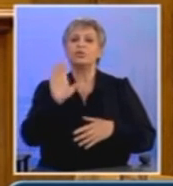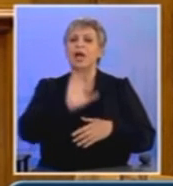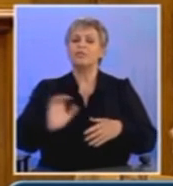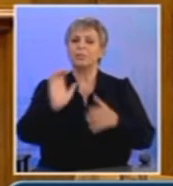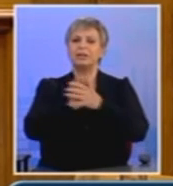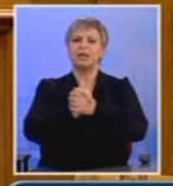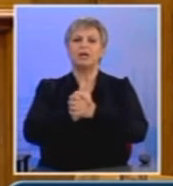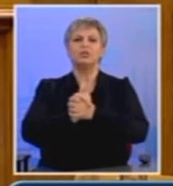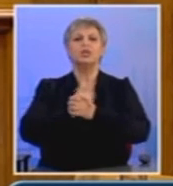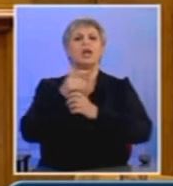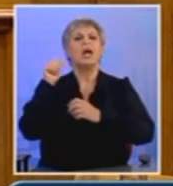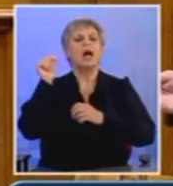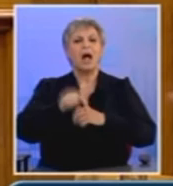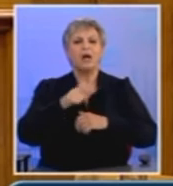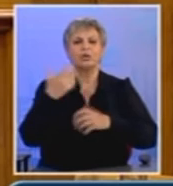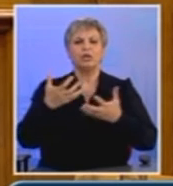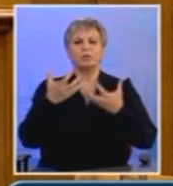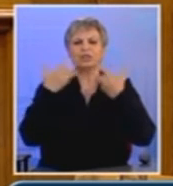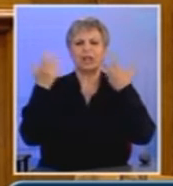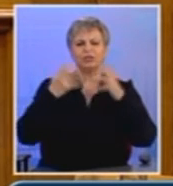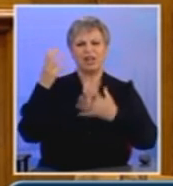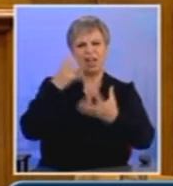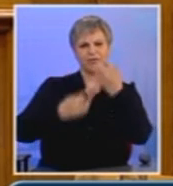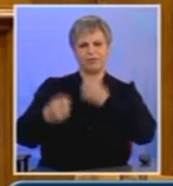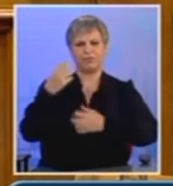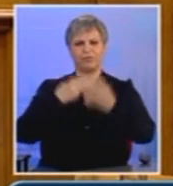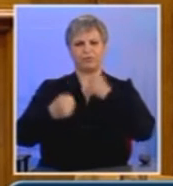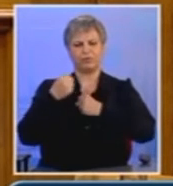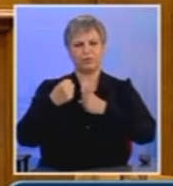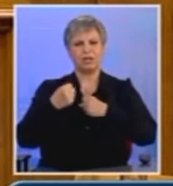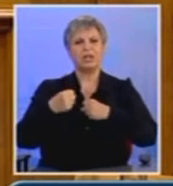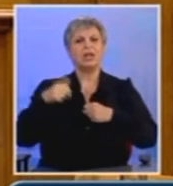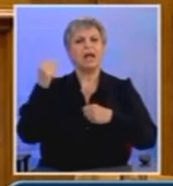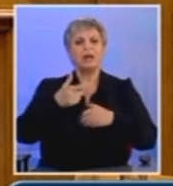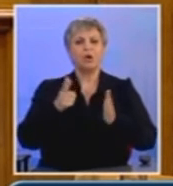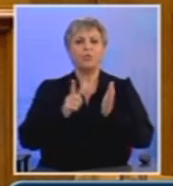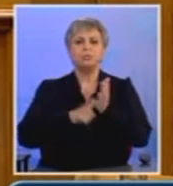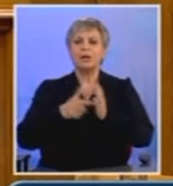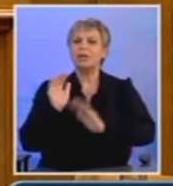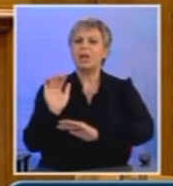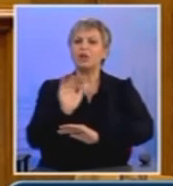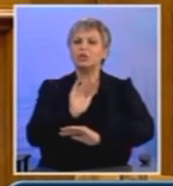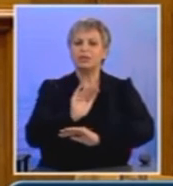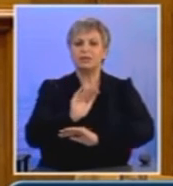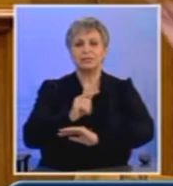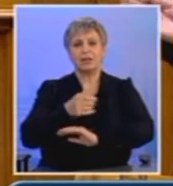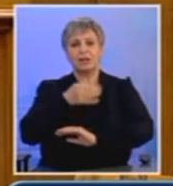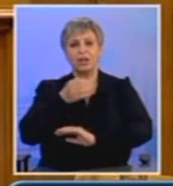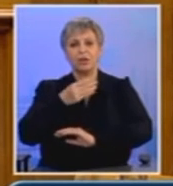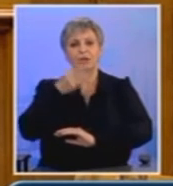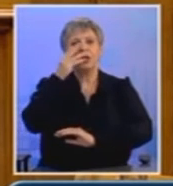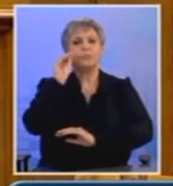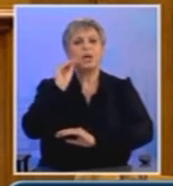τους ιδρυτές της, τους οποίους εσείς σήμερα υμνείτε. Ρωτήστε και κανέναν άλλον κύριε Τσίπρα, τον κύριο